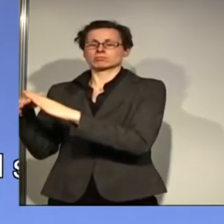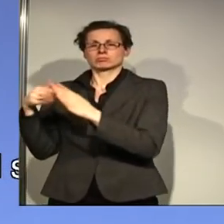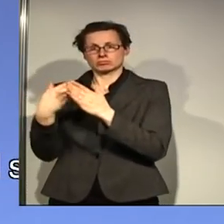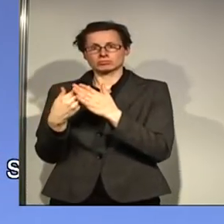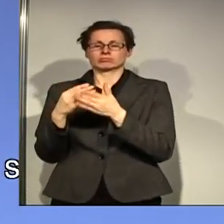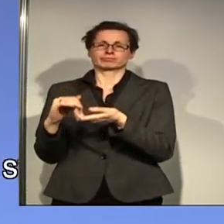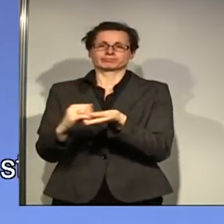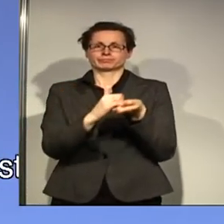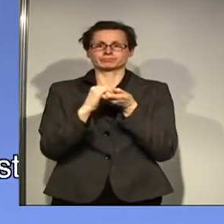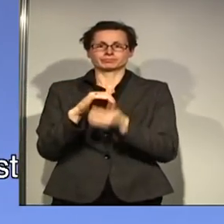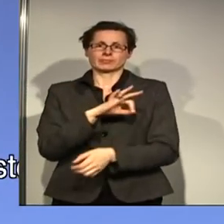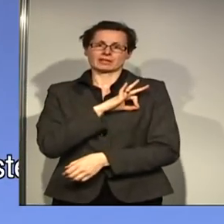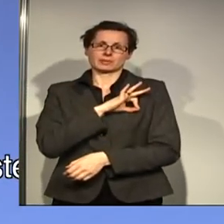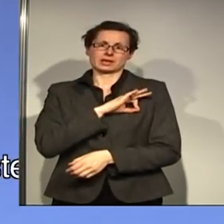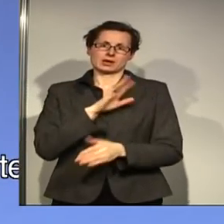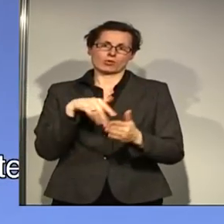SPD.